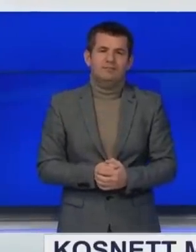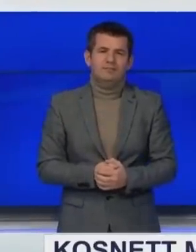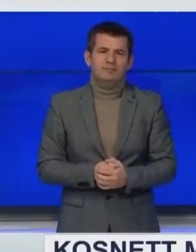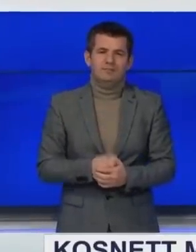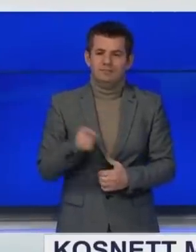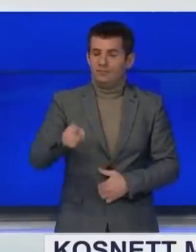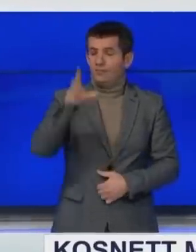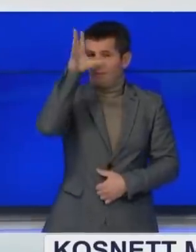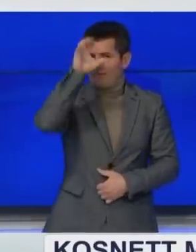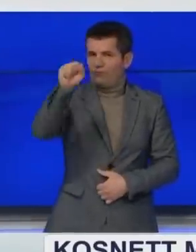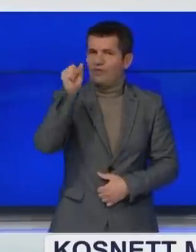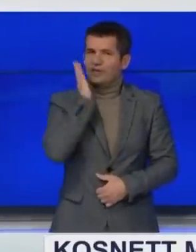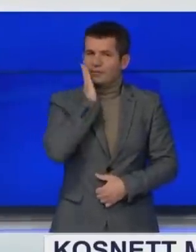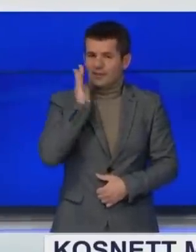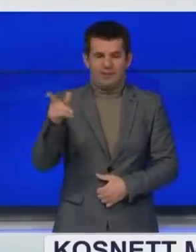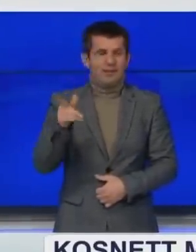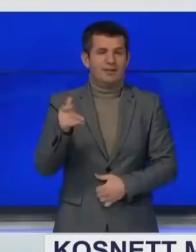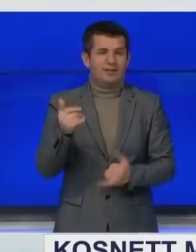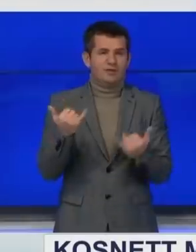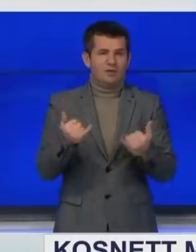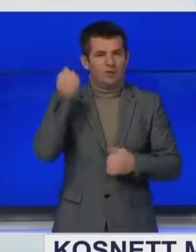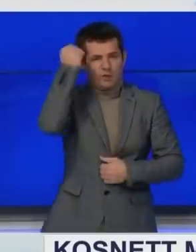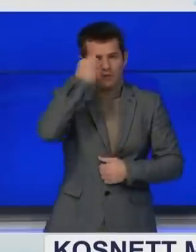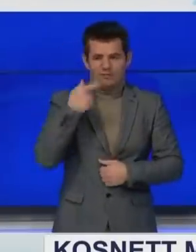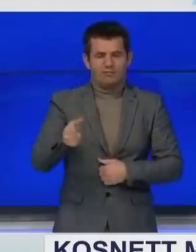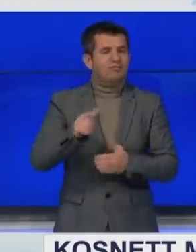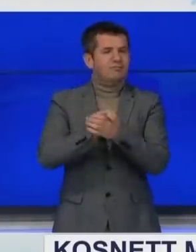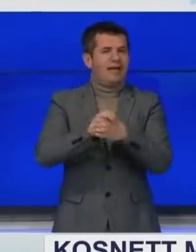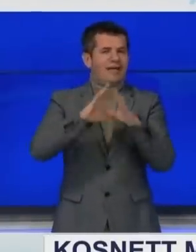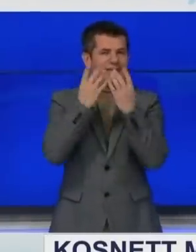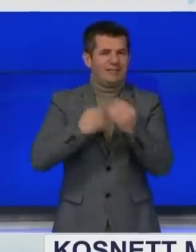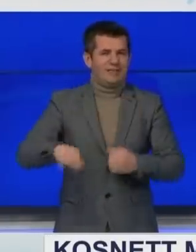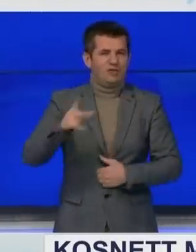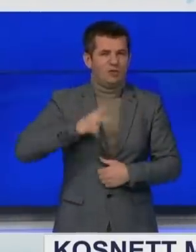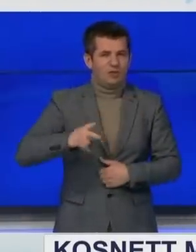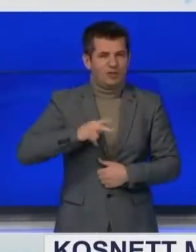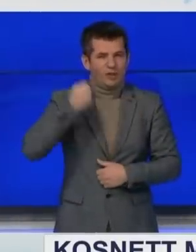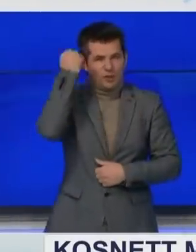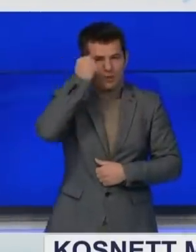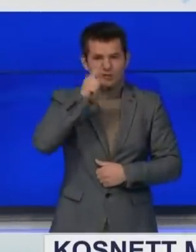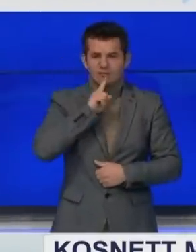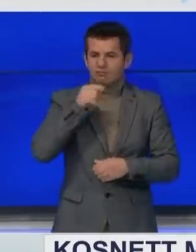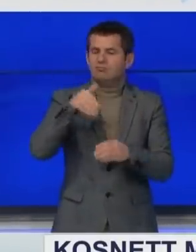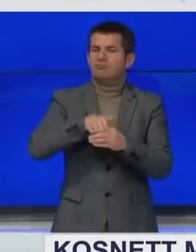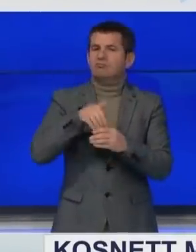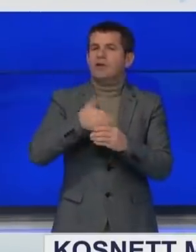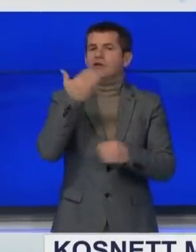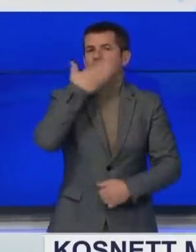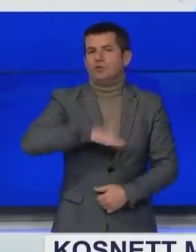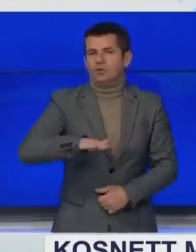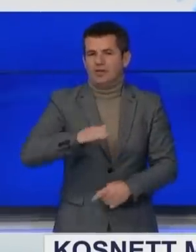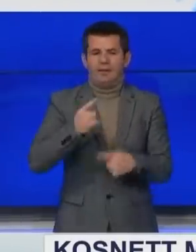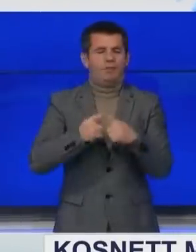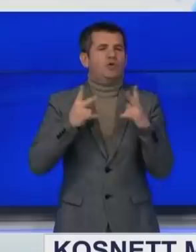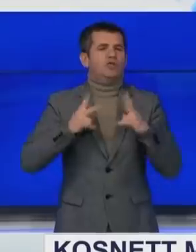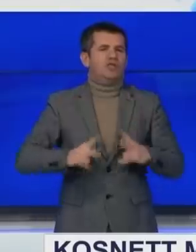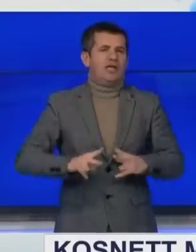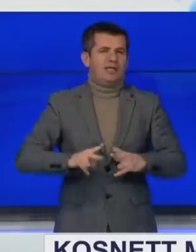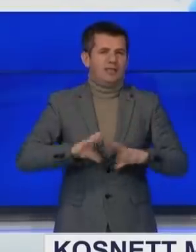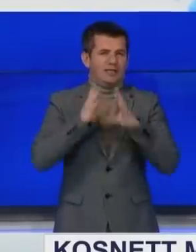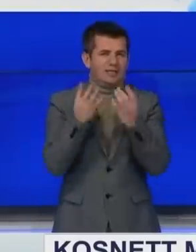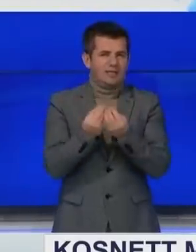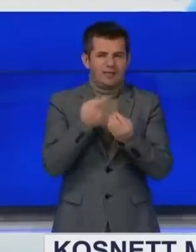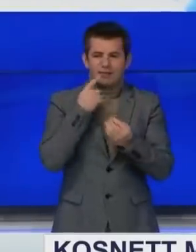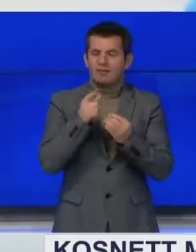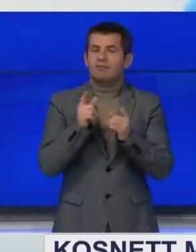Ambasadori Amerikanë e Kosovë Filip Kosnet ka uruar edhe njëherë qytetarë dhe Kosovës për mbajtjën e sukseshme dhe të qejtës zgjedjeve ndërsa kanë